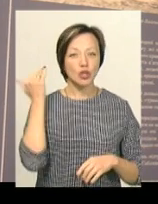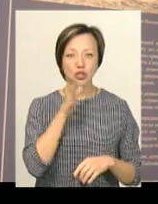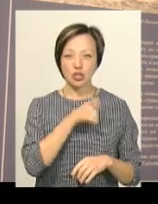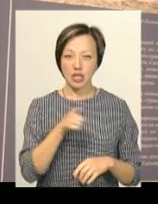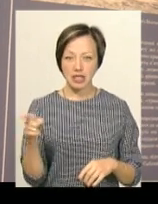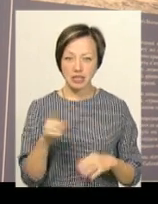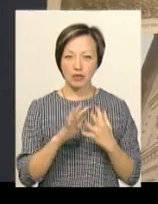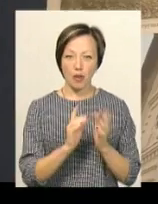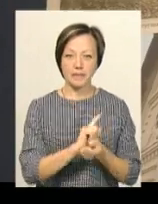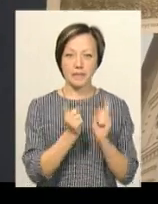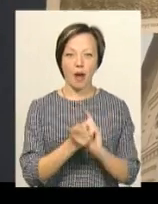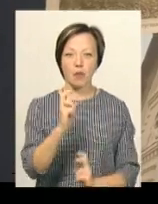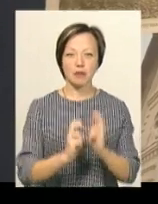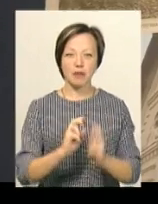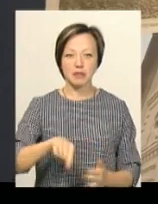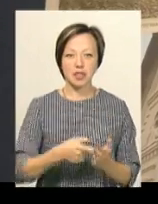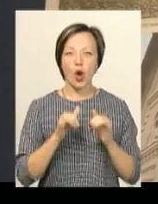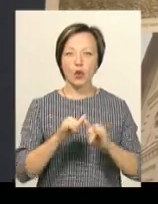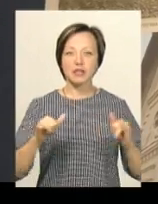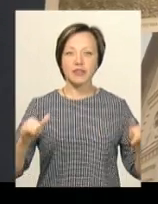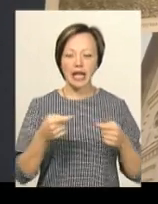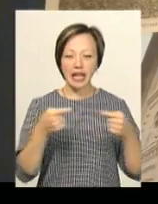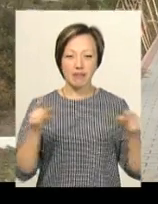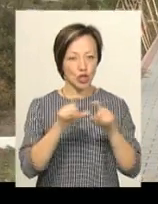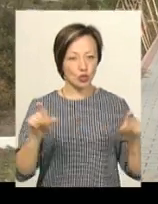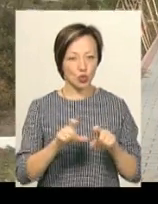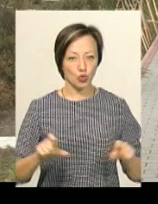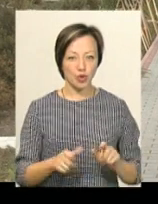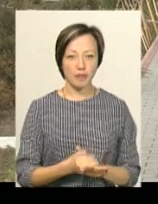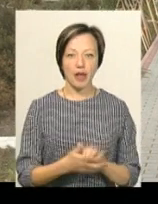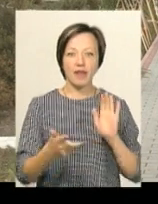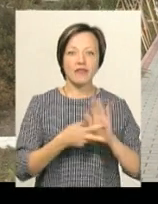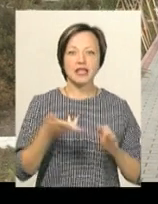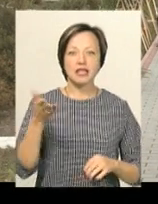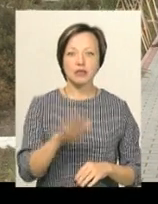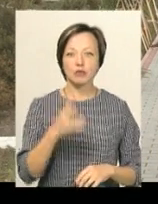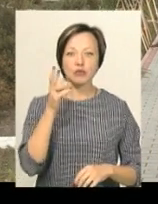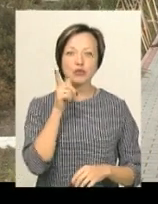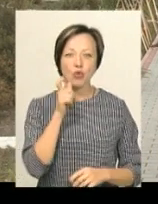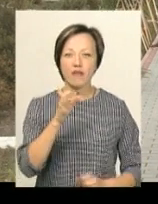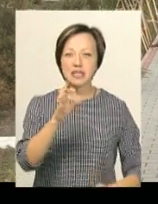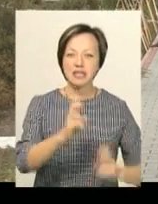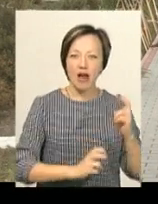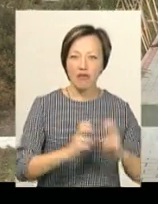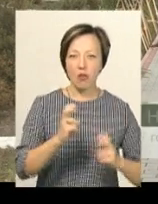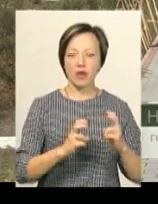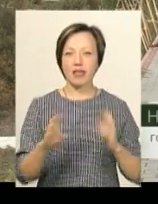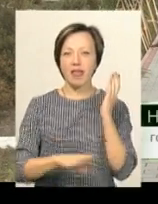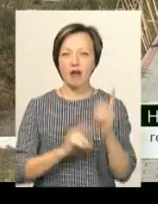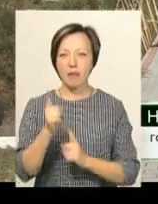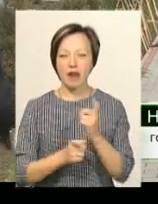Антоніни перетворилися на промислове містечко з розвиненою інфраструктурою. Вісім цукрових заводів, деревопереробна фабрика,